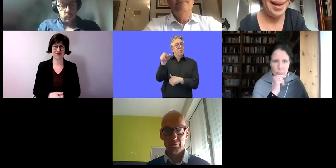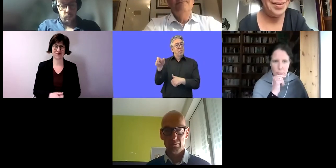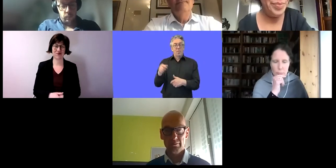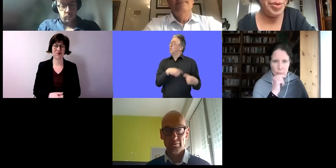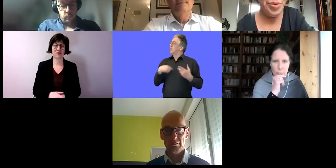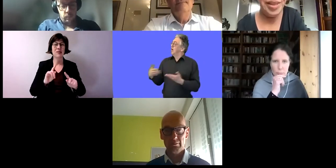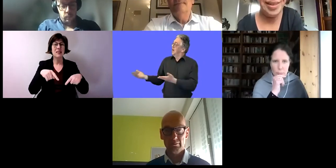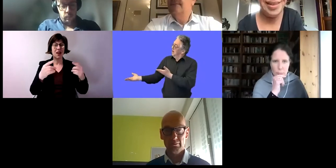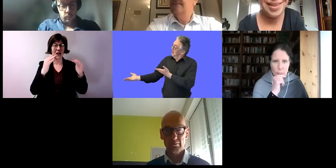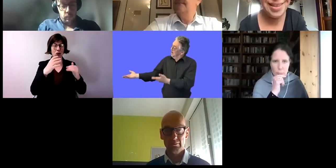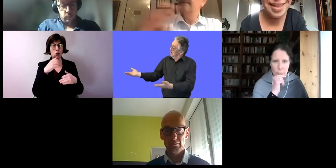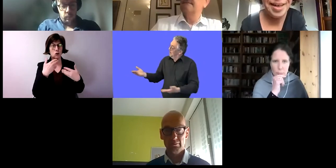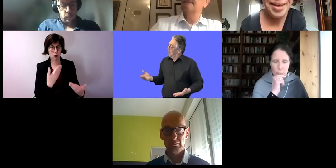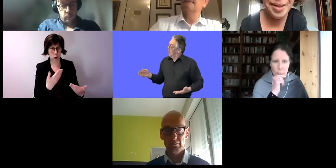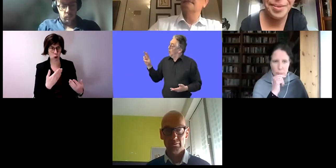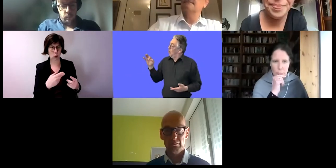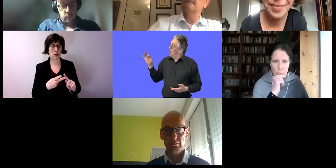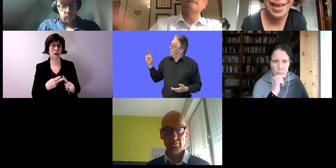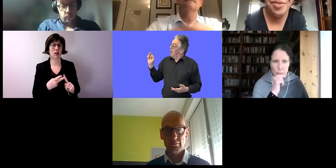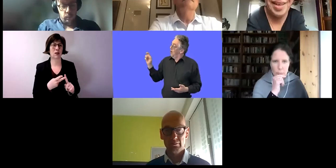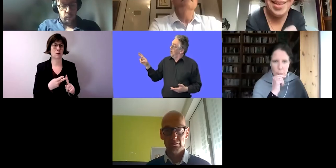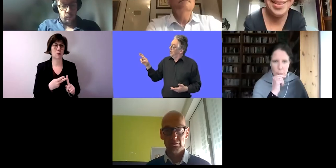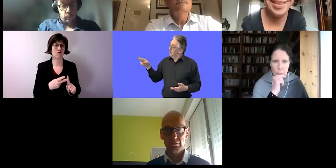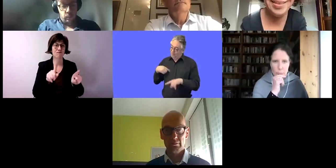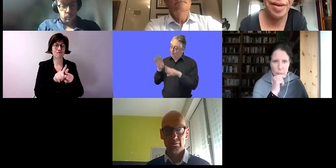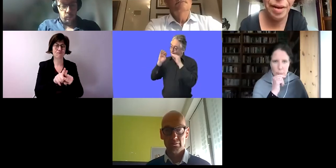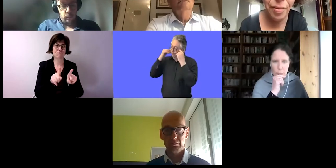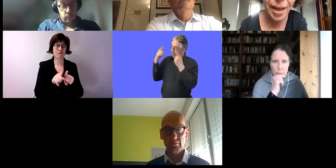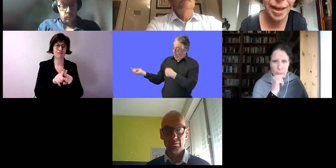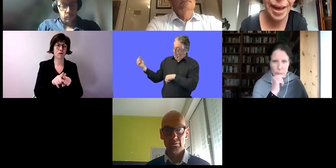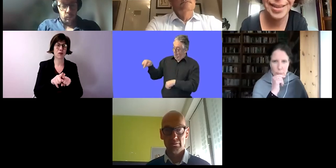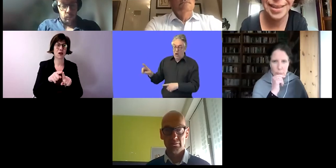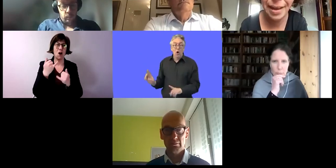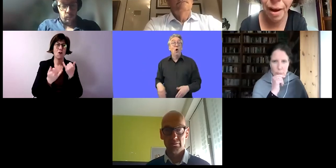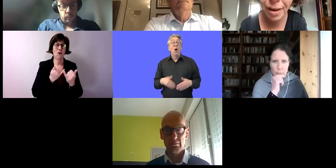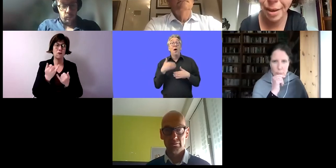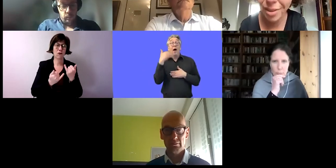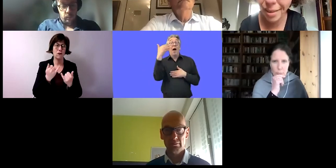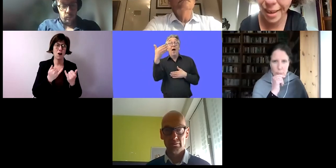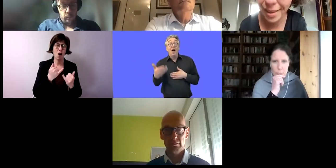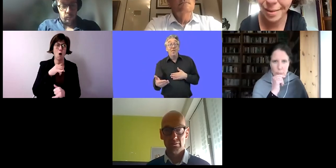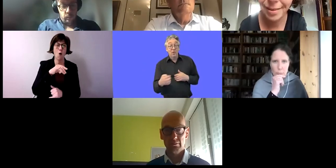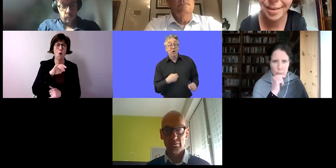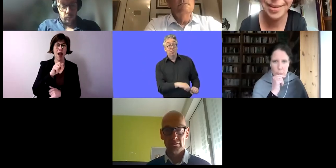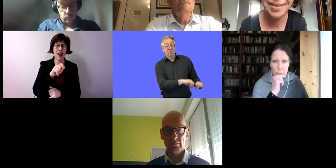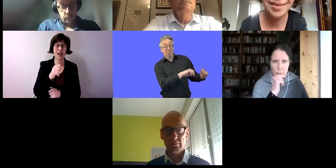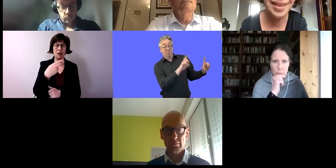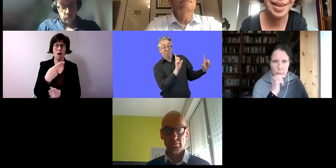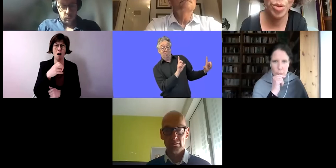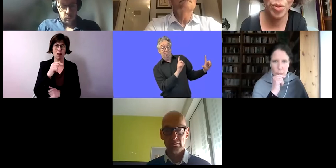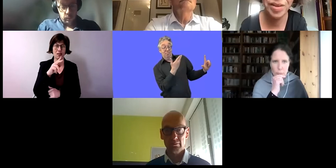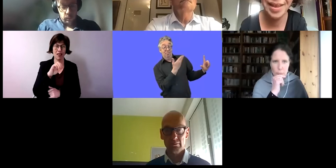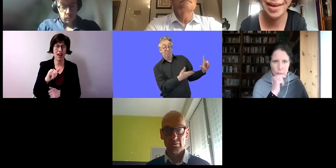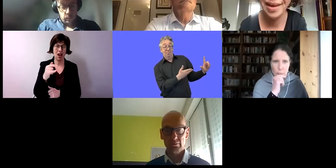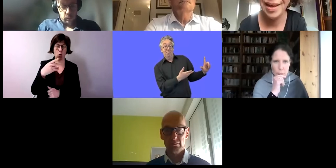Dann begrüße ich ebenfalls Frau Aydin M. Hartne aus Irland. Sie ist die